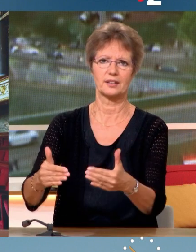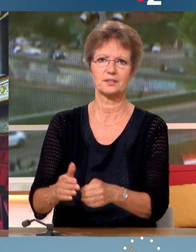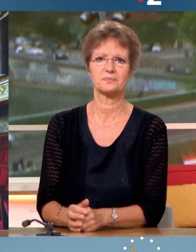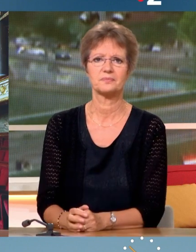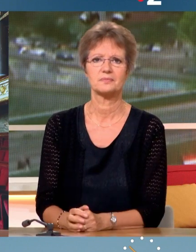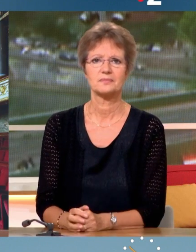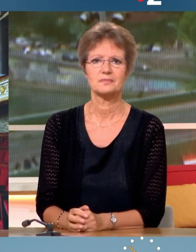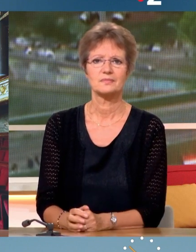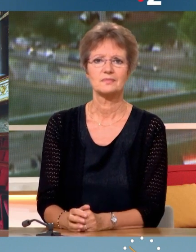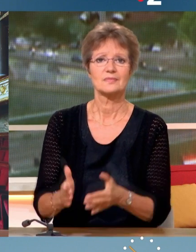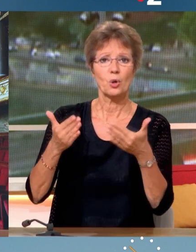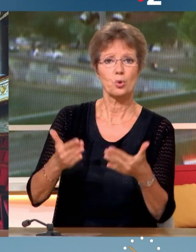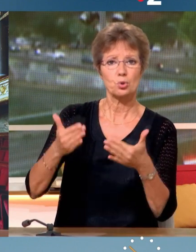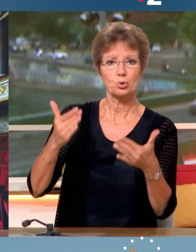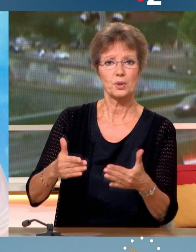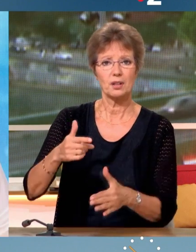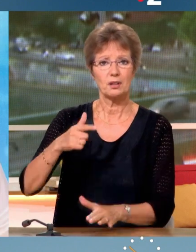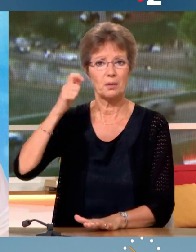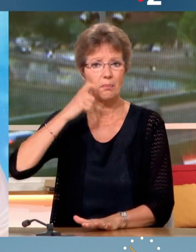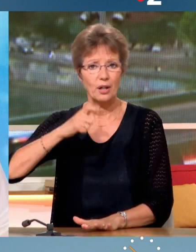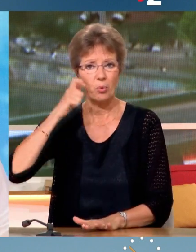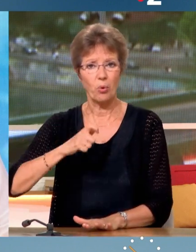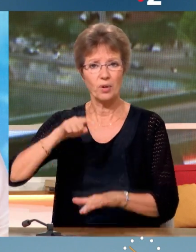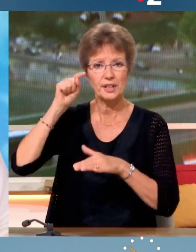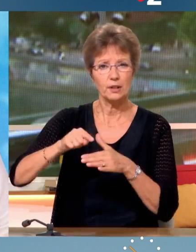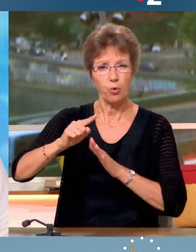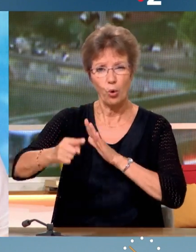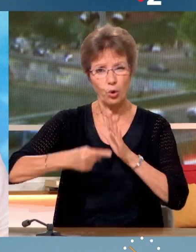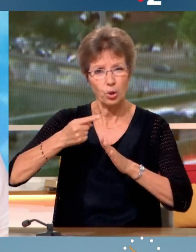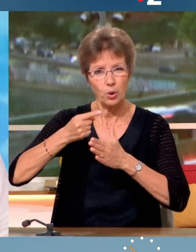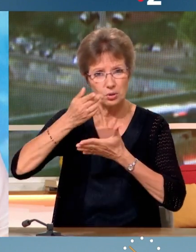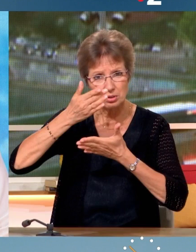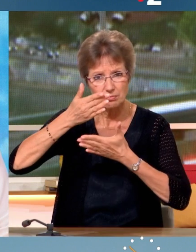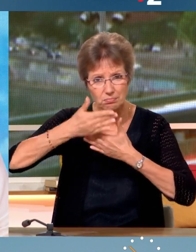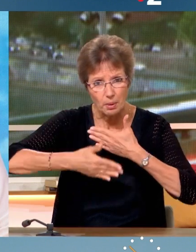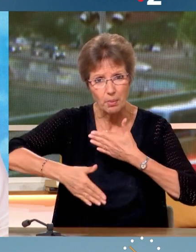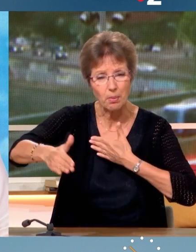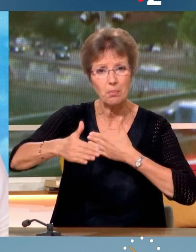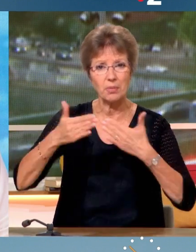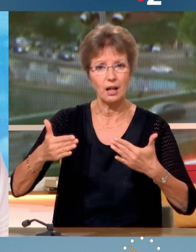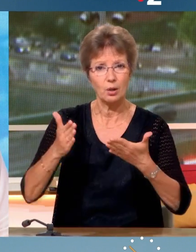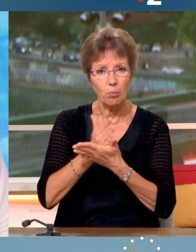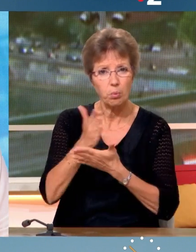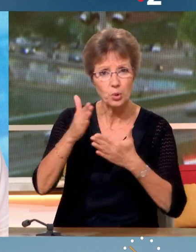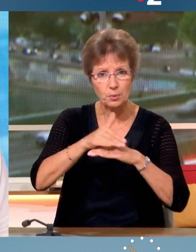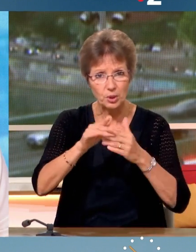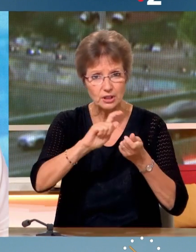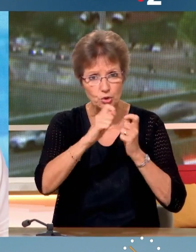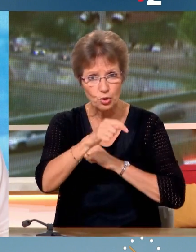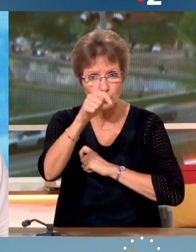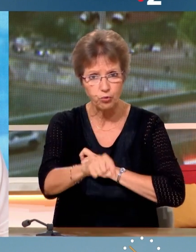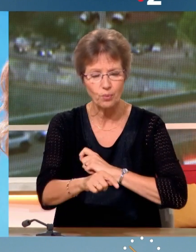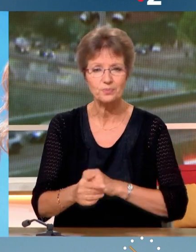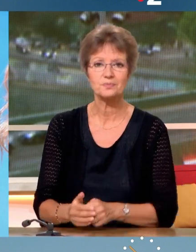doit aujourd'hui repartir d'une page blanche par rapport à ce qui a été sa campagne présidentielle, son projet politique ? Aujourd'hui, il doit